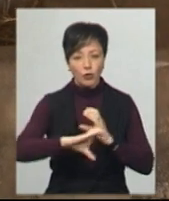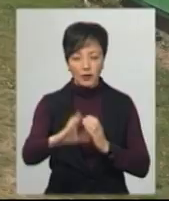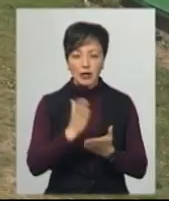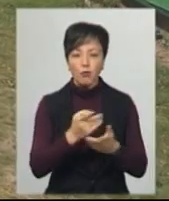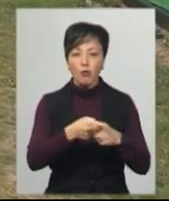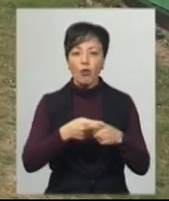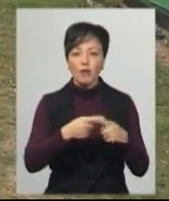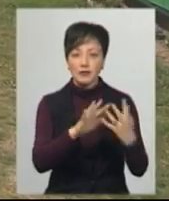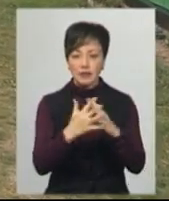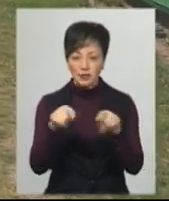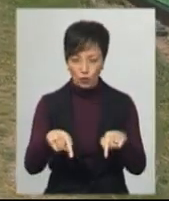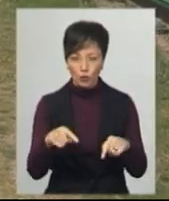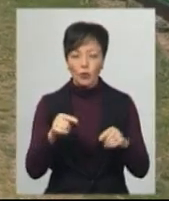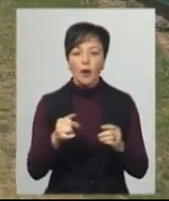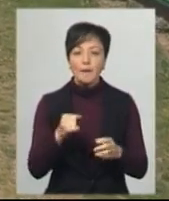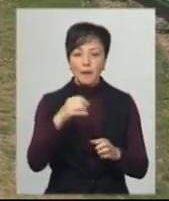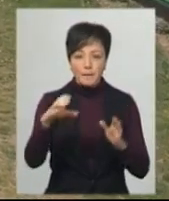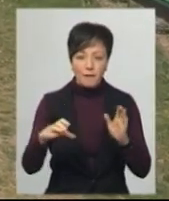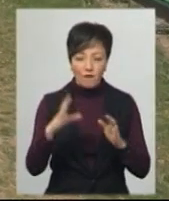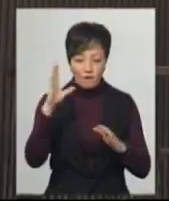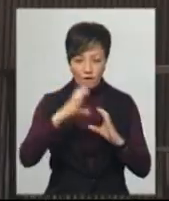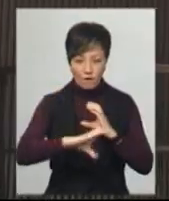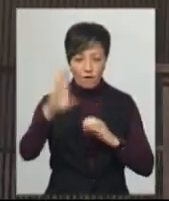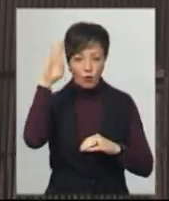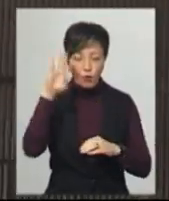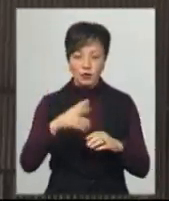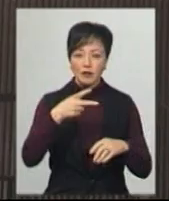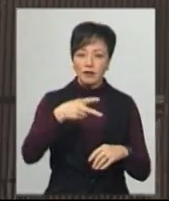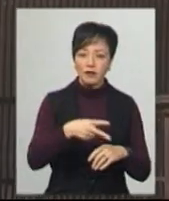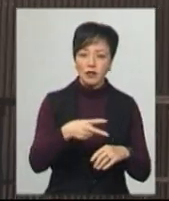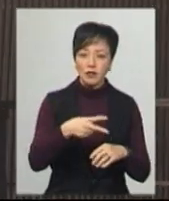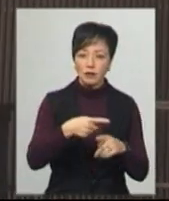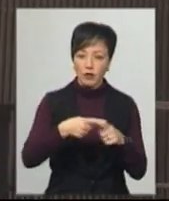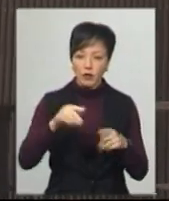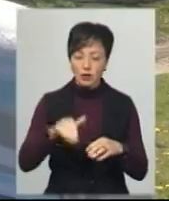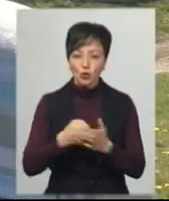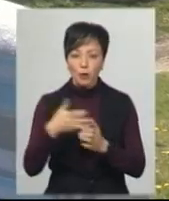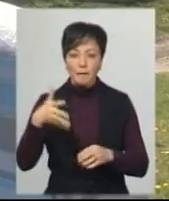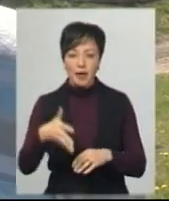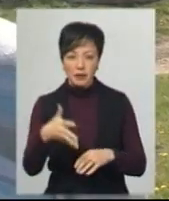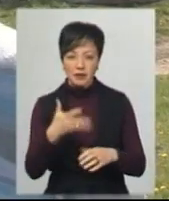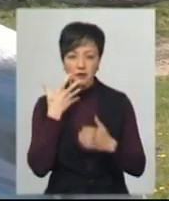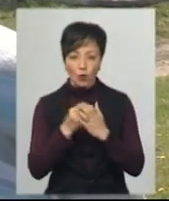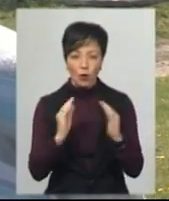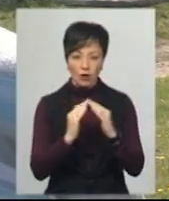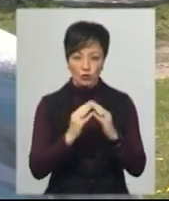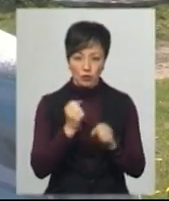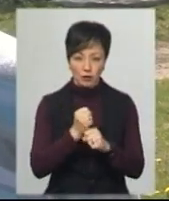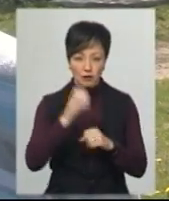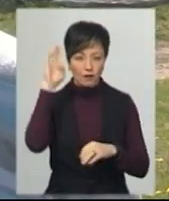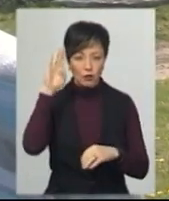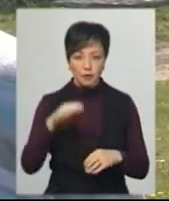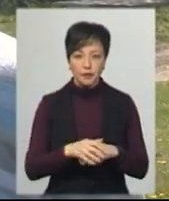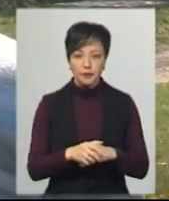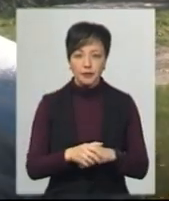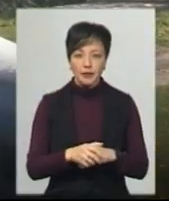домогосподарств у Стріхівцях. Підвезти воду до приватної оселі коштує від 2,5 тисяч гривень до 5, розповідає житель села Станіслав. Відсю дві